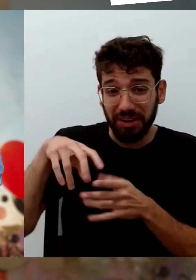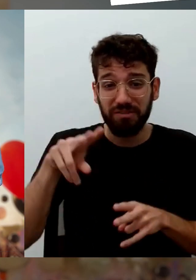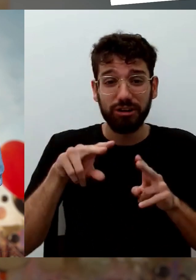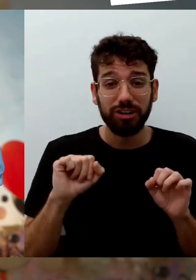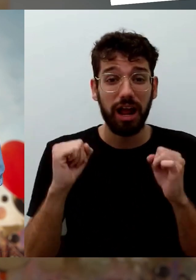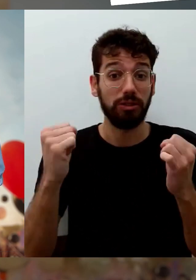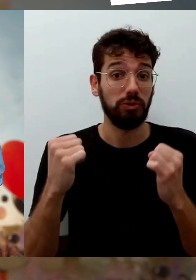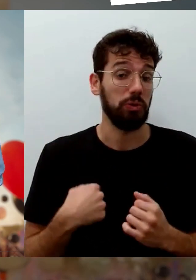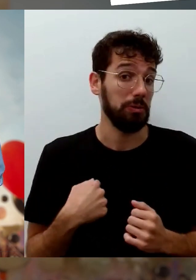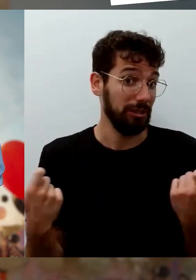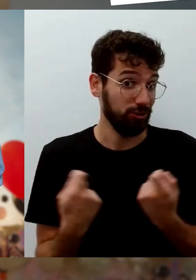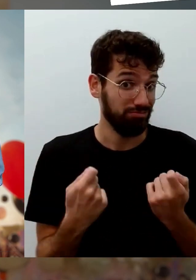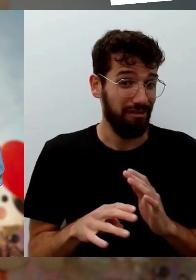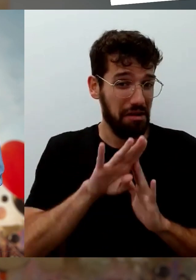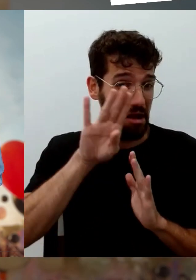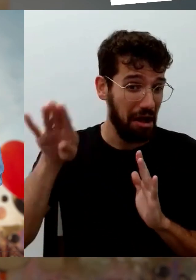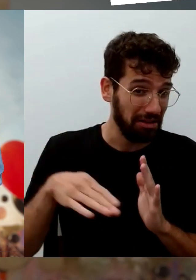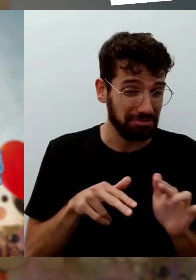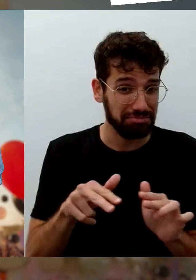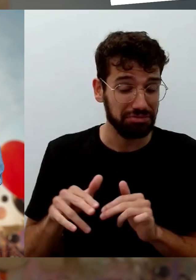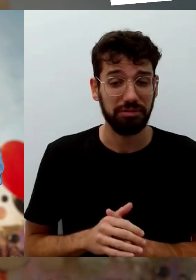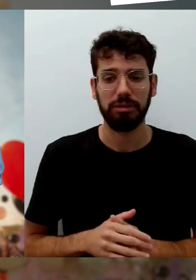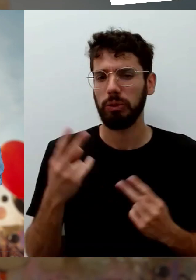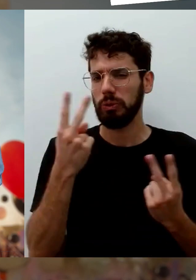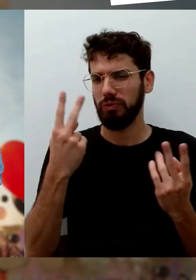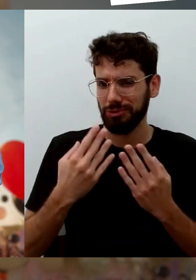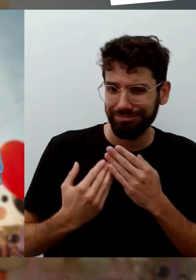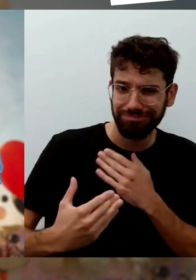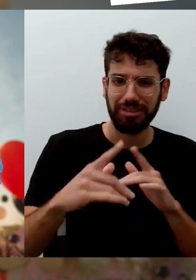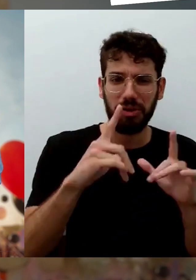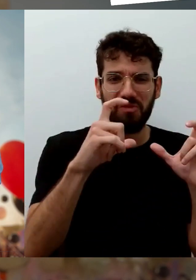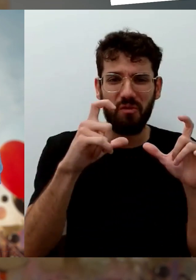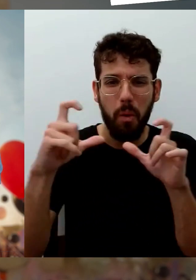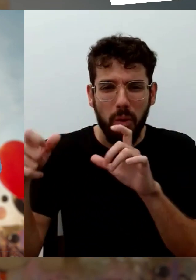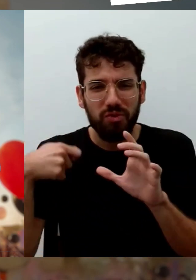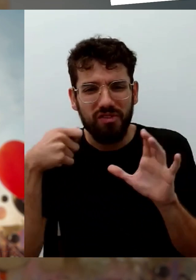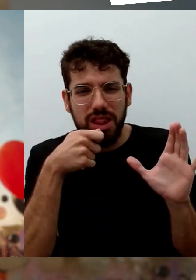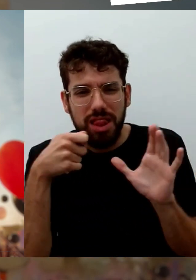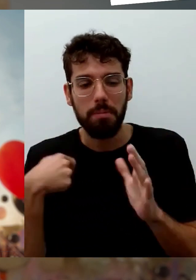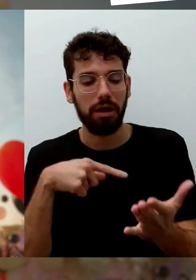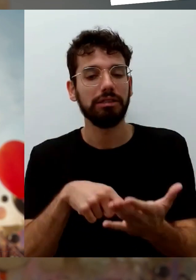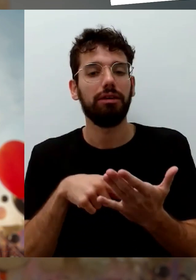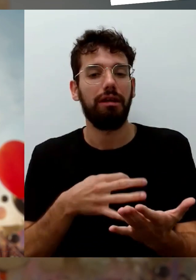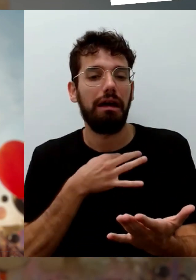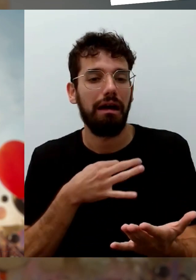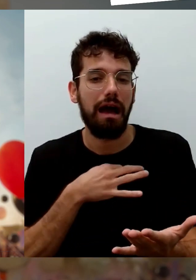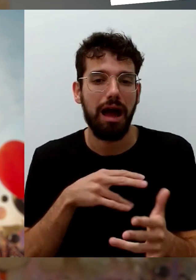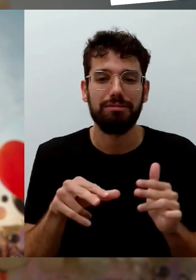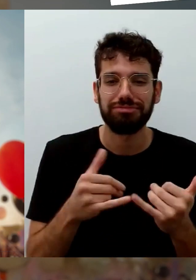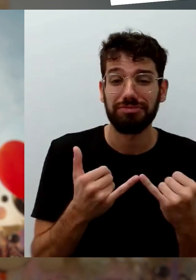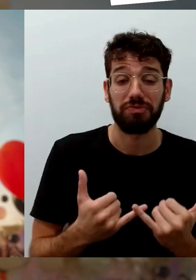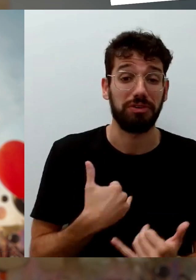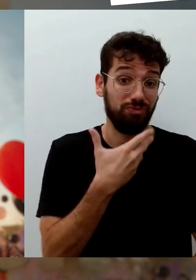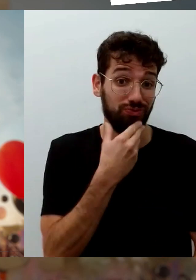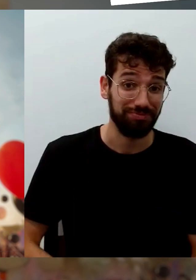wir sind schon sehr gespannt, Fotos und Impressionen im Laufe des Tages mitverfolgen zu dürfen und dann natürlich auch zu sehen, wie es Ihnen heute und morgen ergangen ist.